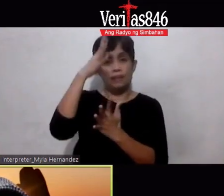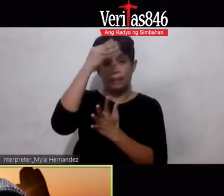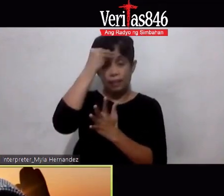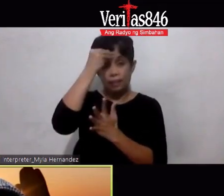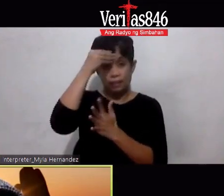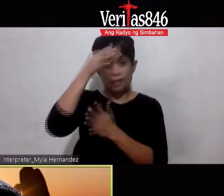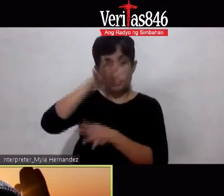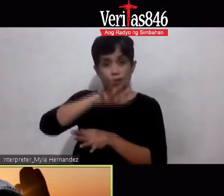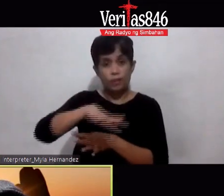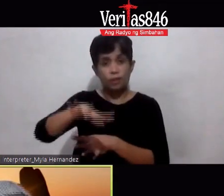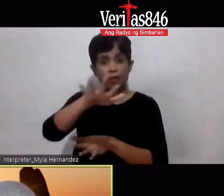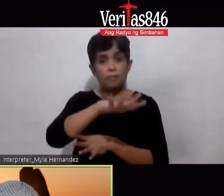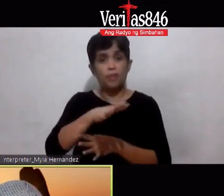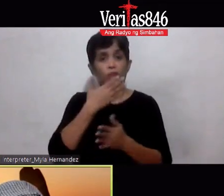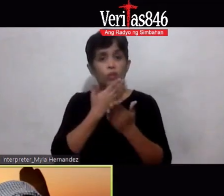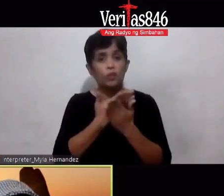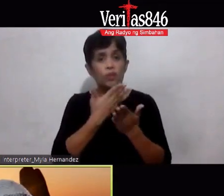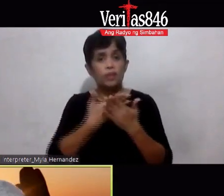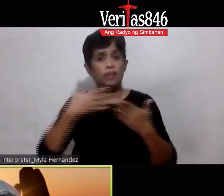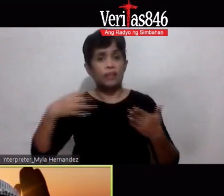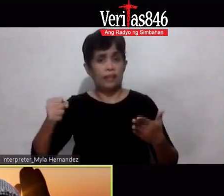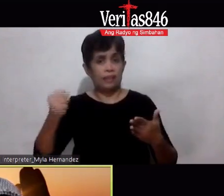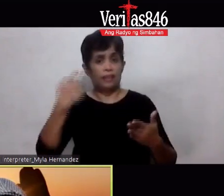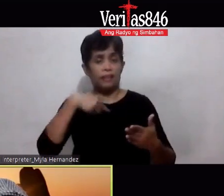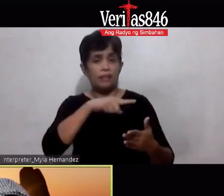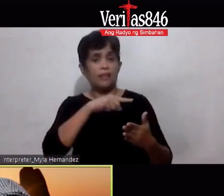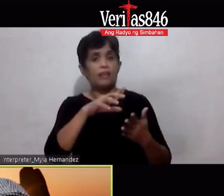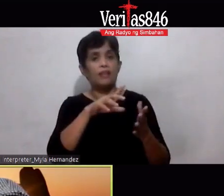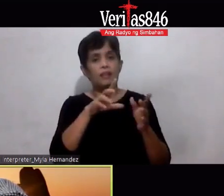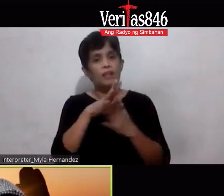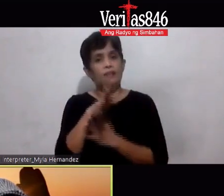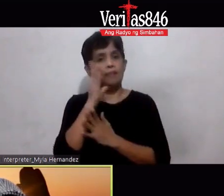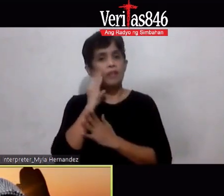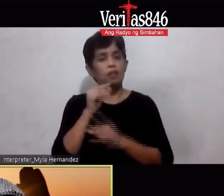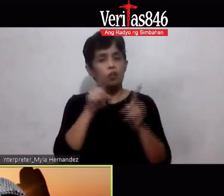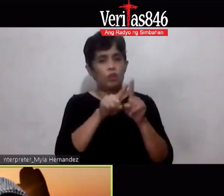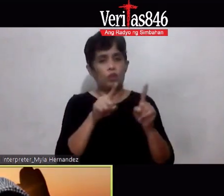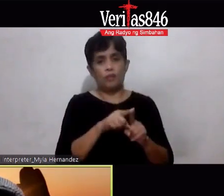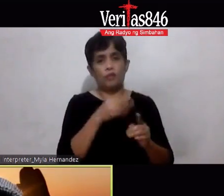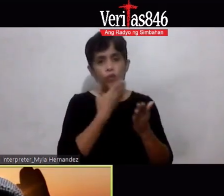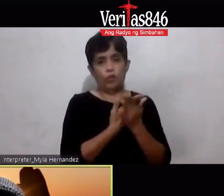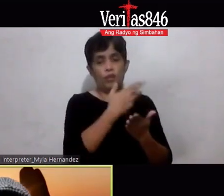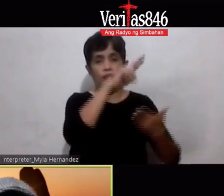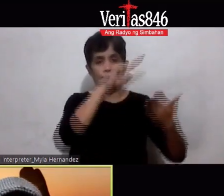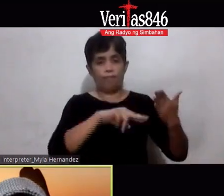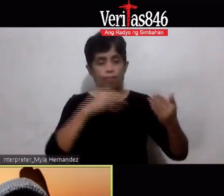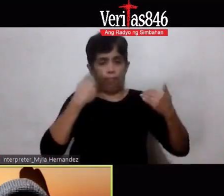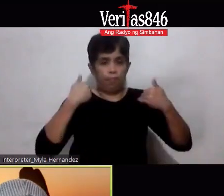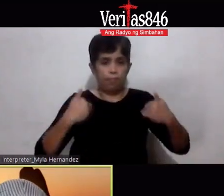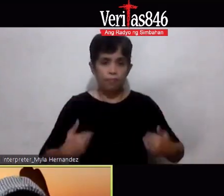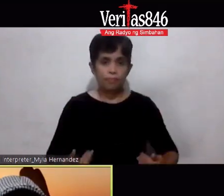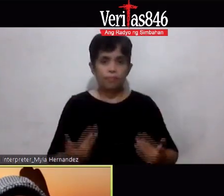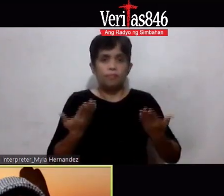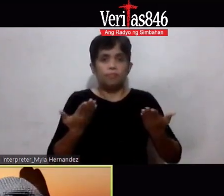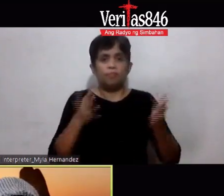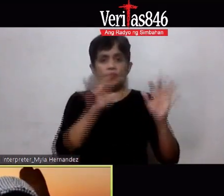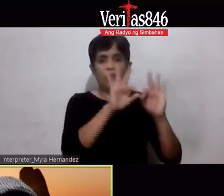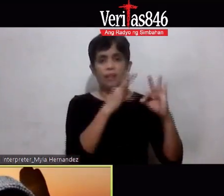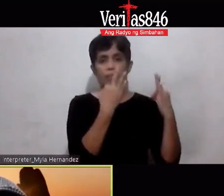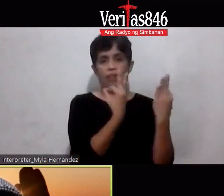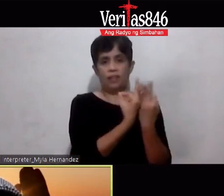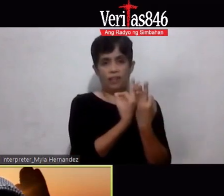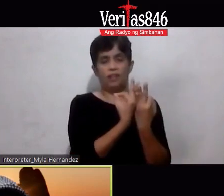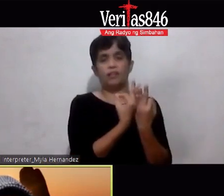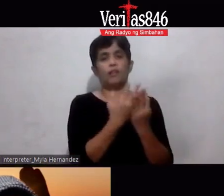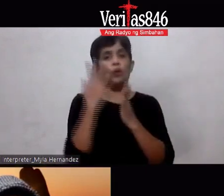naman sa magagandang bagay Na ating namang naranasan din Na nagkaroon ng mabuting epekto Sa ating pangangatawan At sa ating pamilya Yun naman